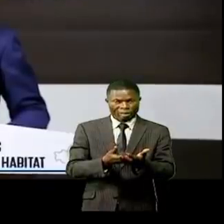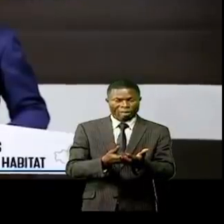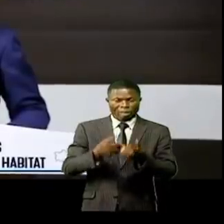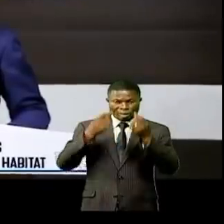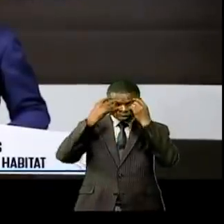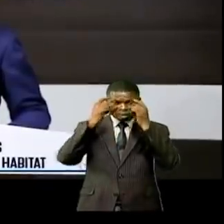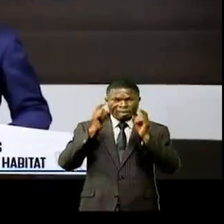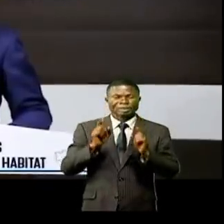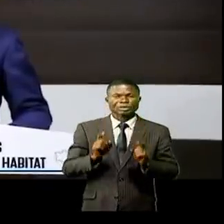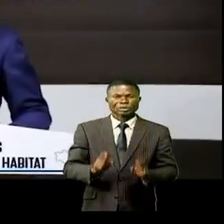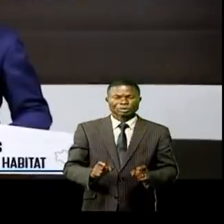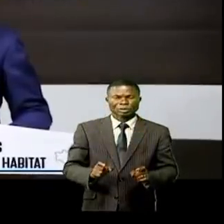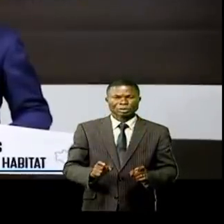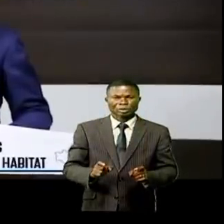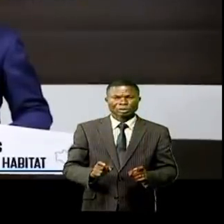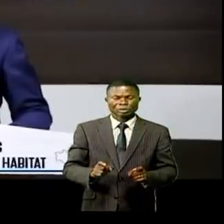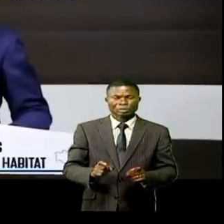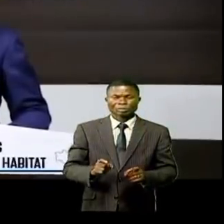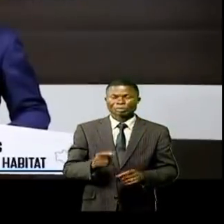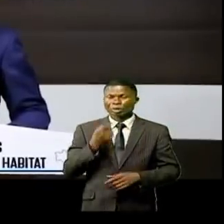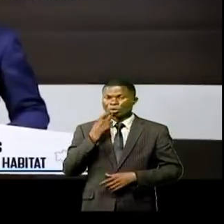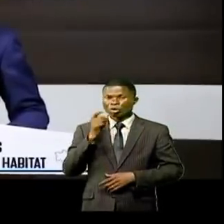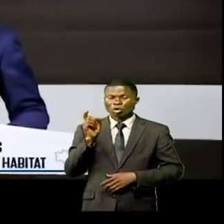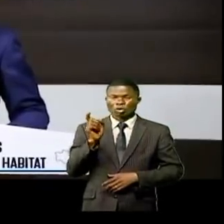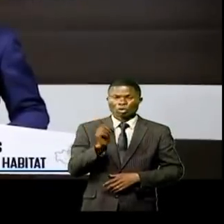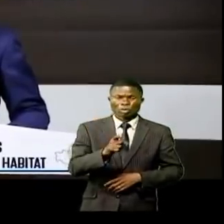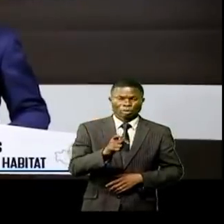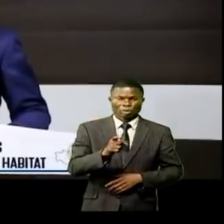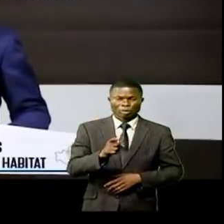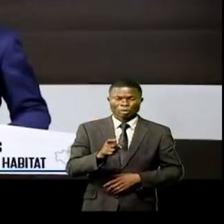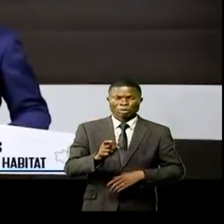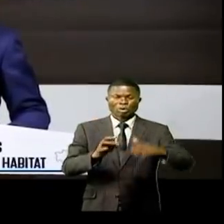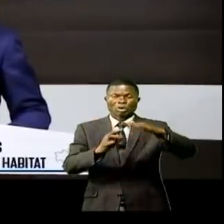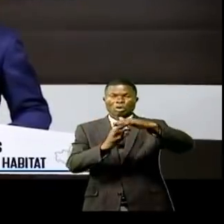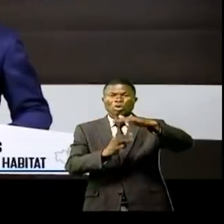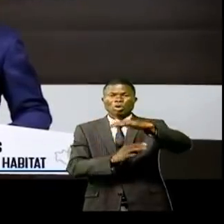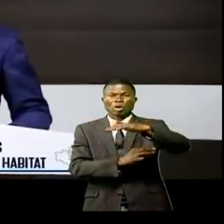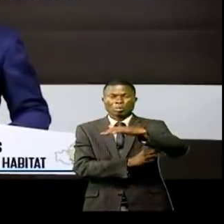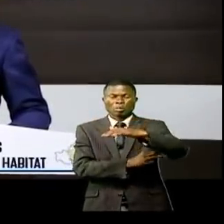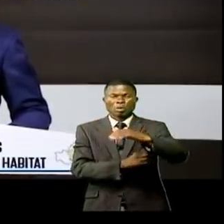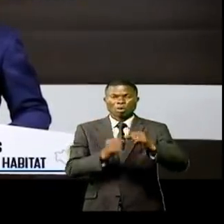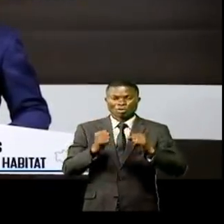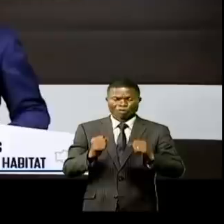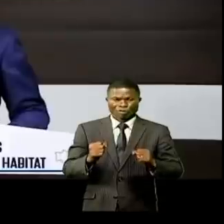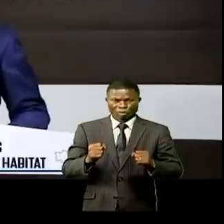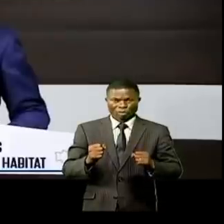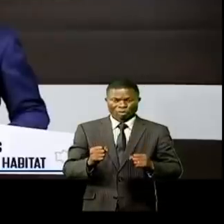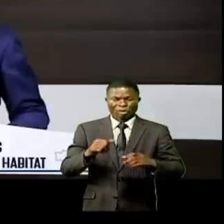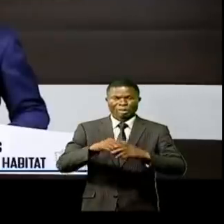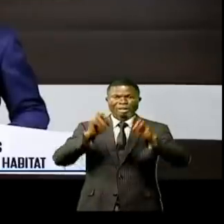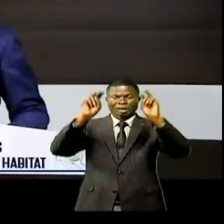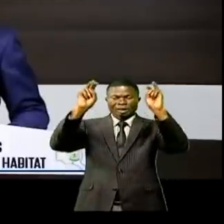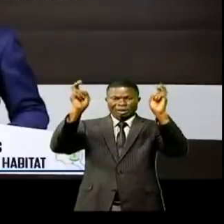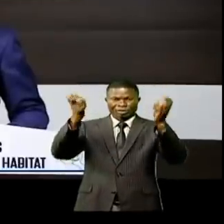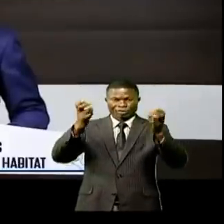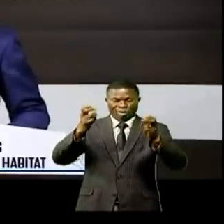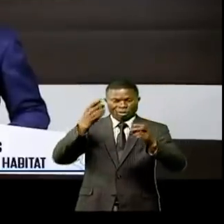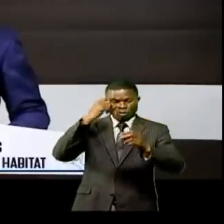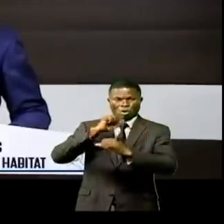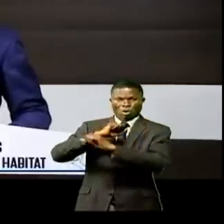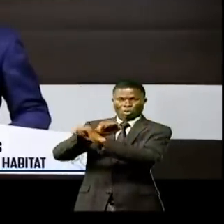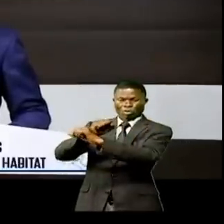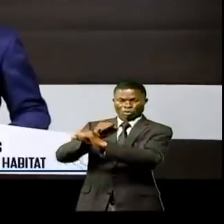résolution d'instituer l'usage de ponts bascule mobiles à travers la ville afin de protéger